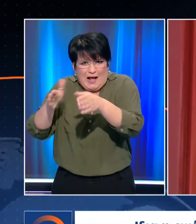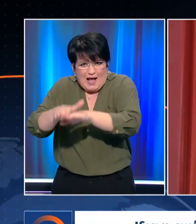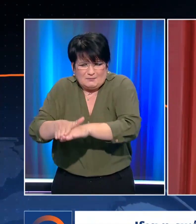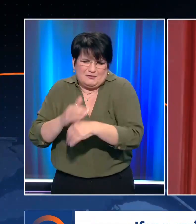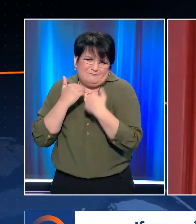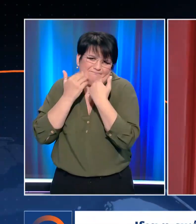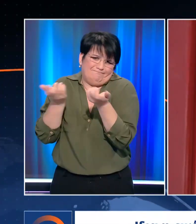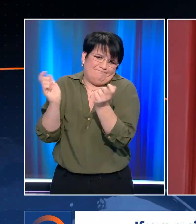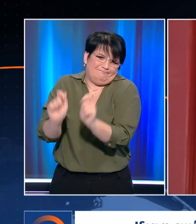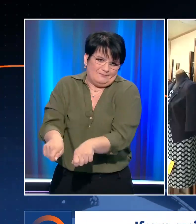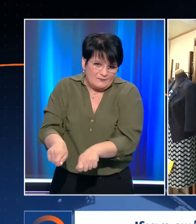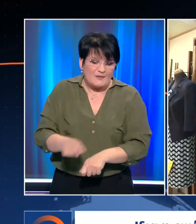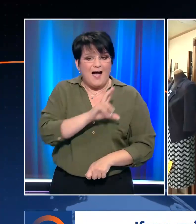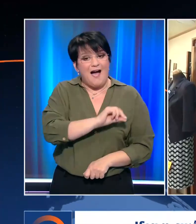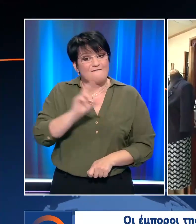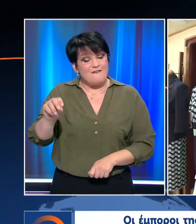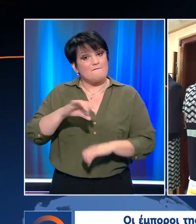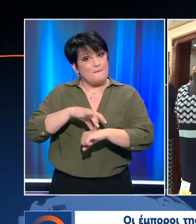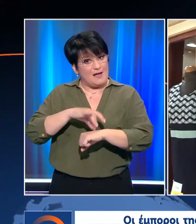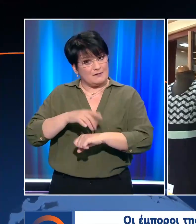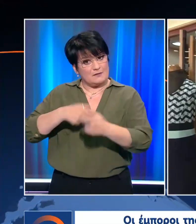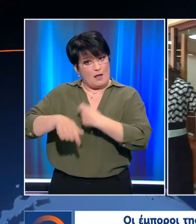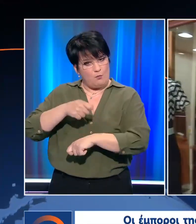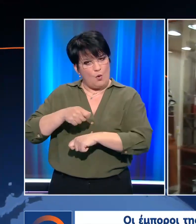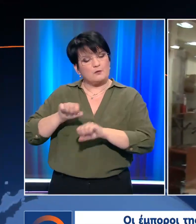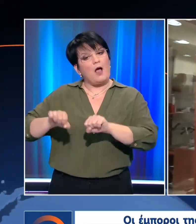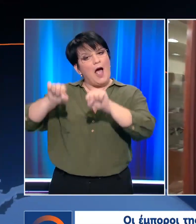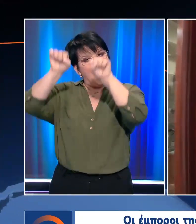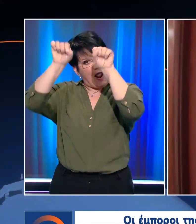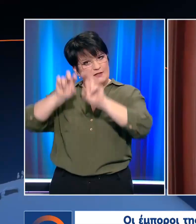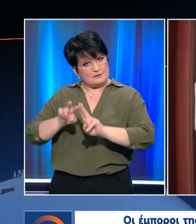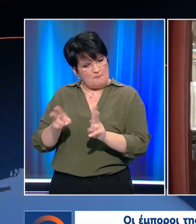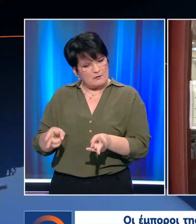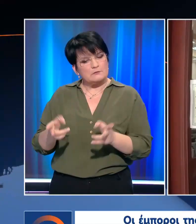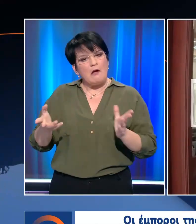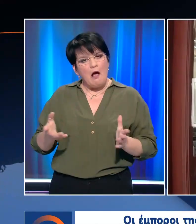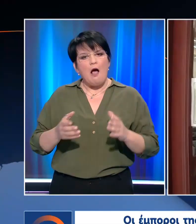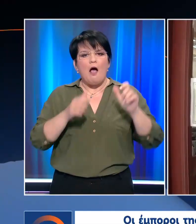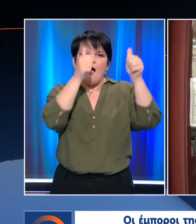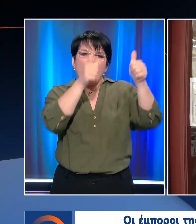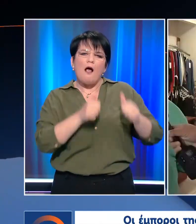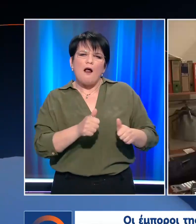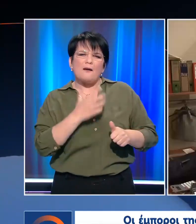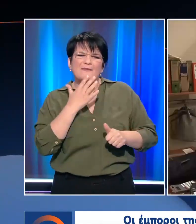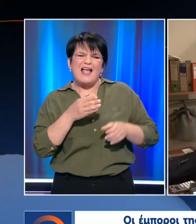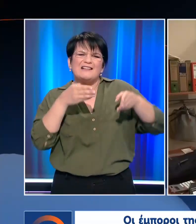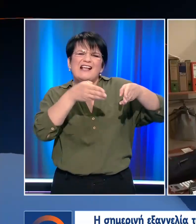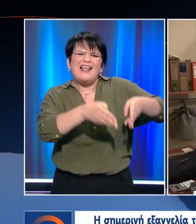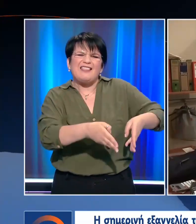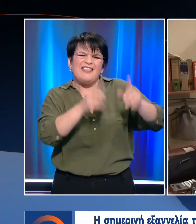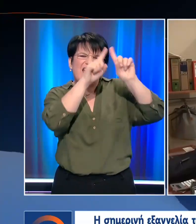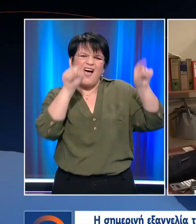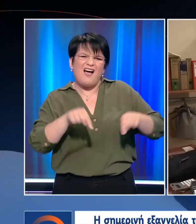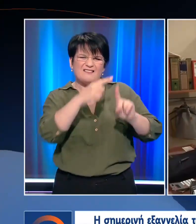ίδια εικόνα και στην αγορά της Πάτρας. Οι έμποροι της Πάτρας άνοιξαν σήμερα συμβολικά τα καταστήματά τους, έχοντας μάλιστα απ' έξω αναρτήσει ένα κηδιόχαρτο. Η σημερινή